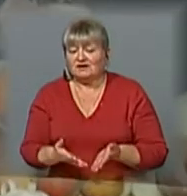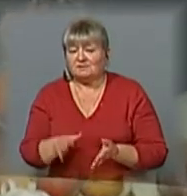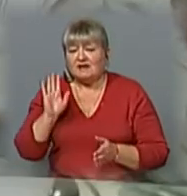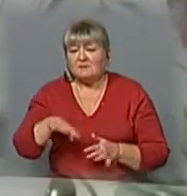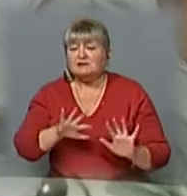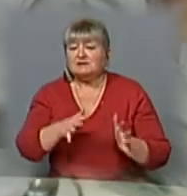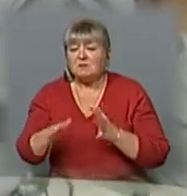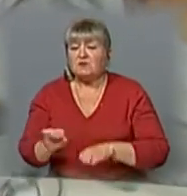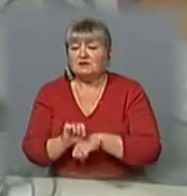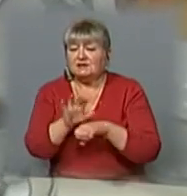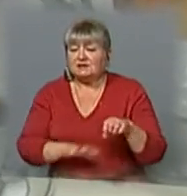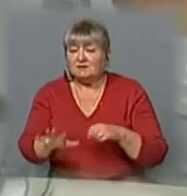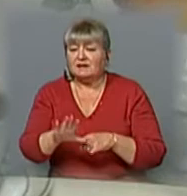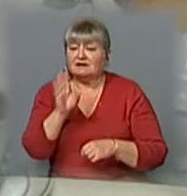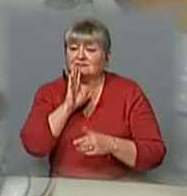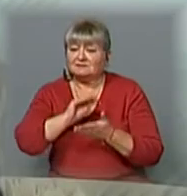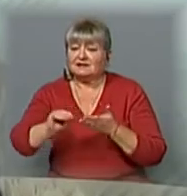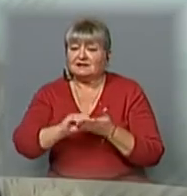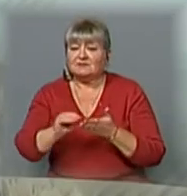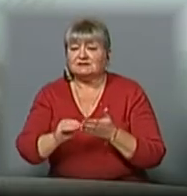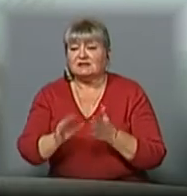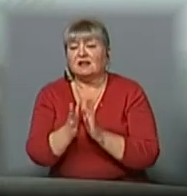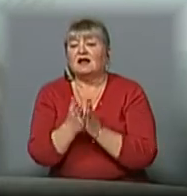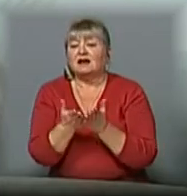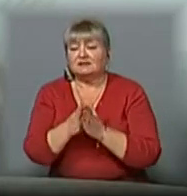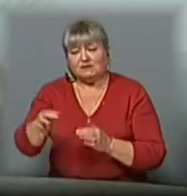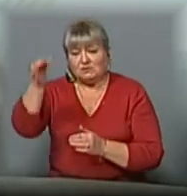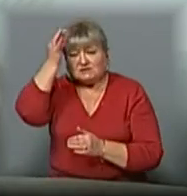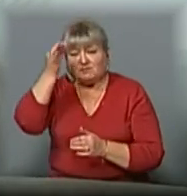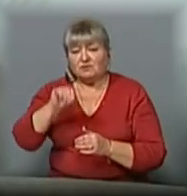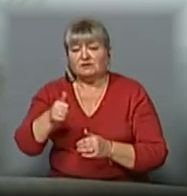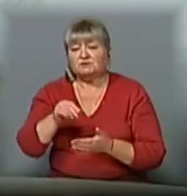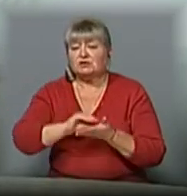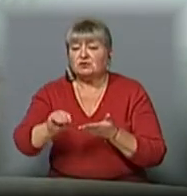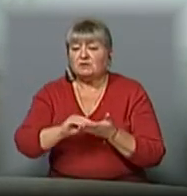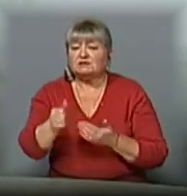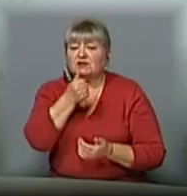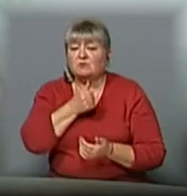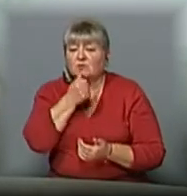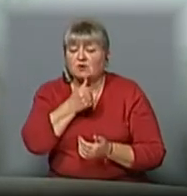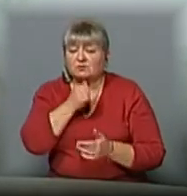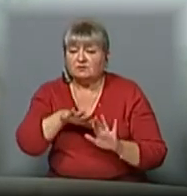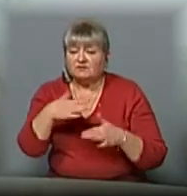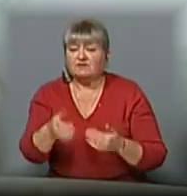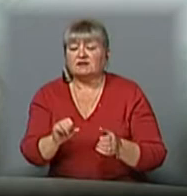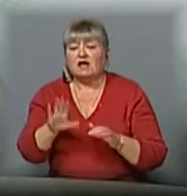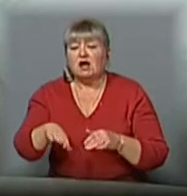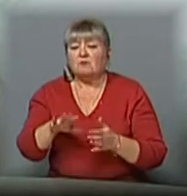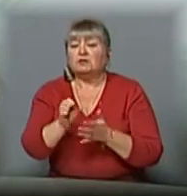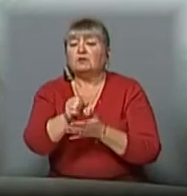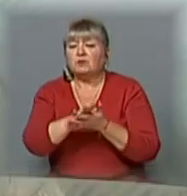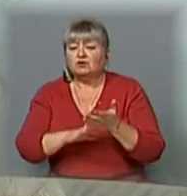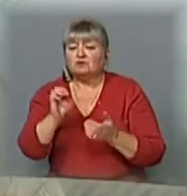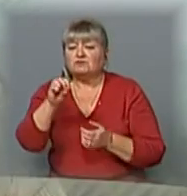майдані Лідія Ільків написала книгу з погодів. Я писала її в чорновому варіанті ще на майдані, продовжувала в АТО, учнівських